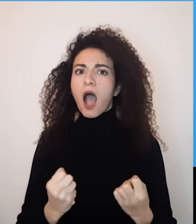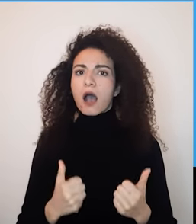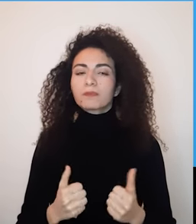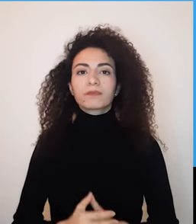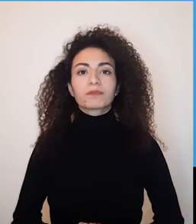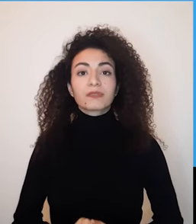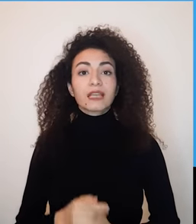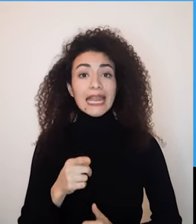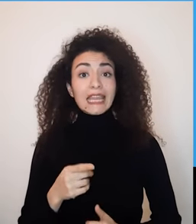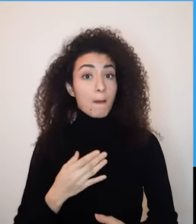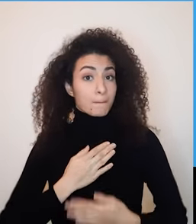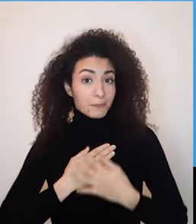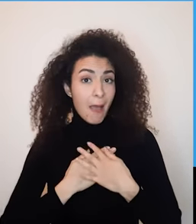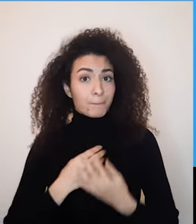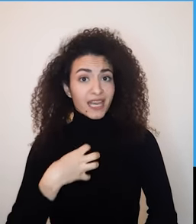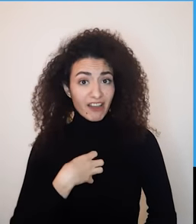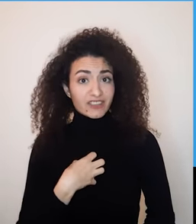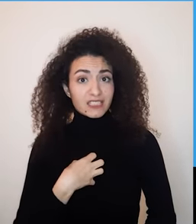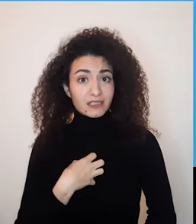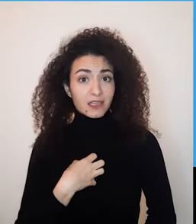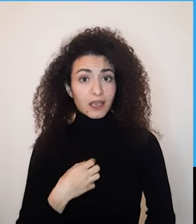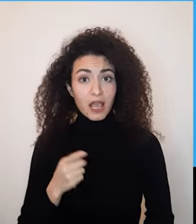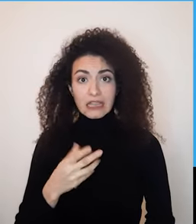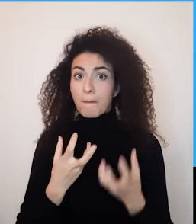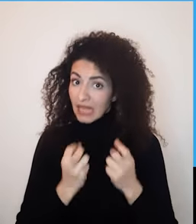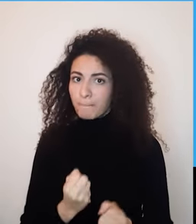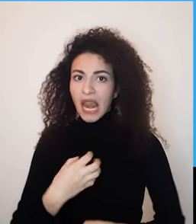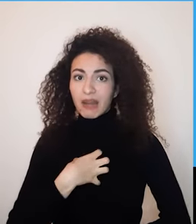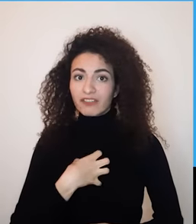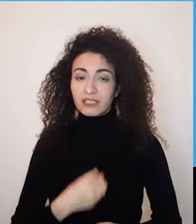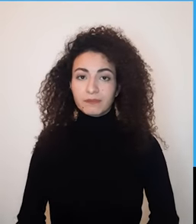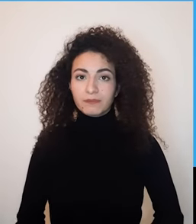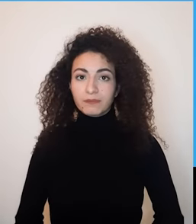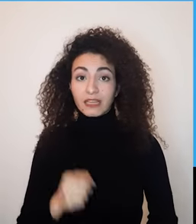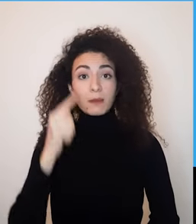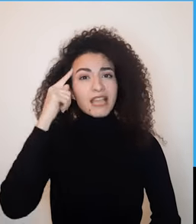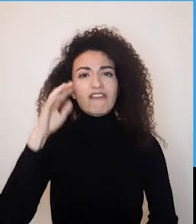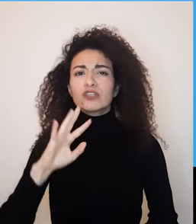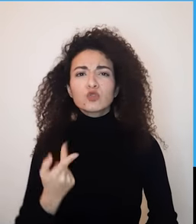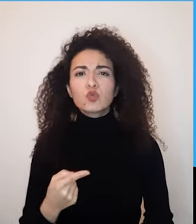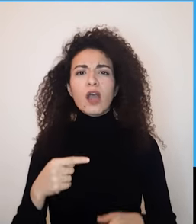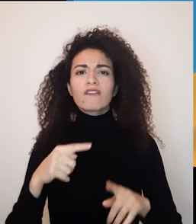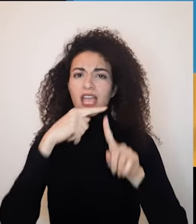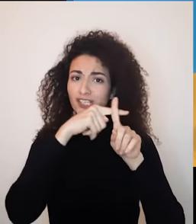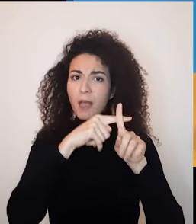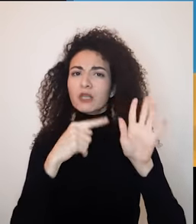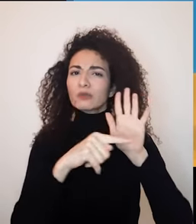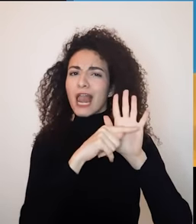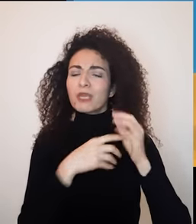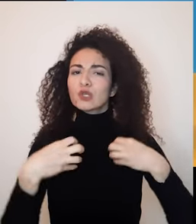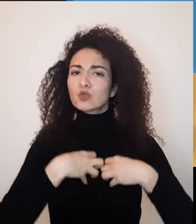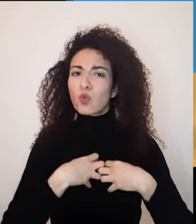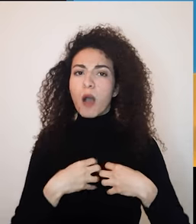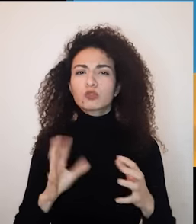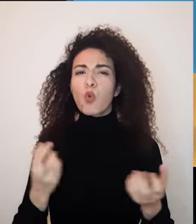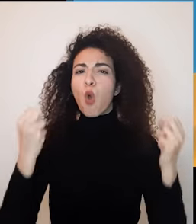إنك بتحبي حالك وبتتقبليها متل ما هي؟ وهي طب يعني عملياً هل عندي معرفة كافية عن صفات